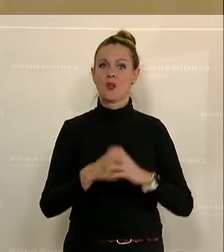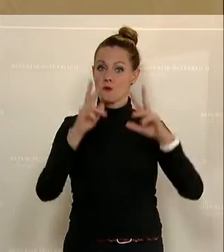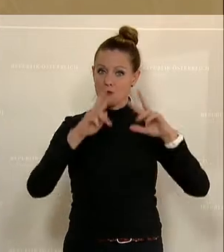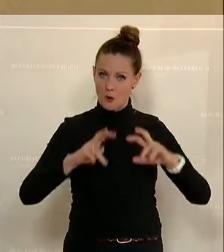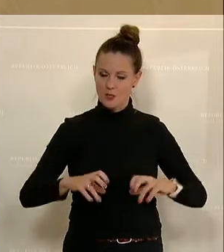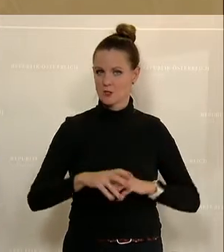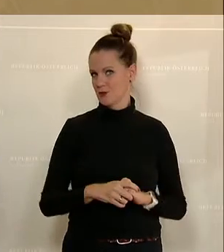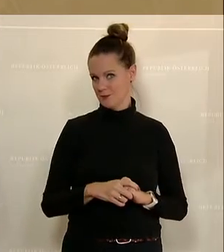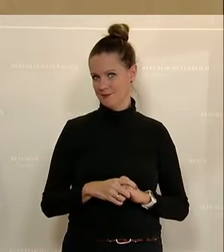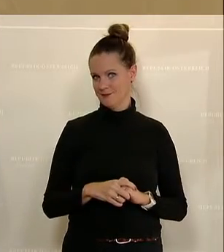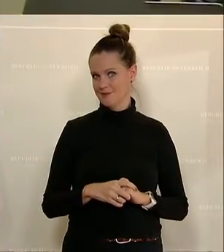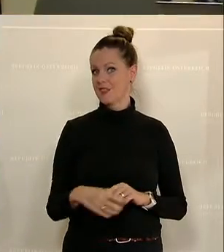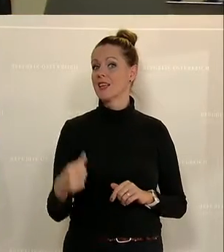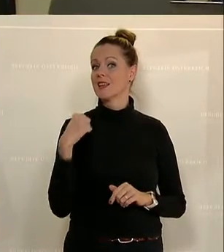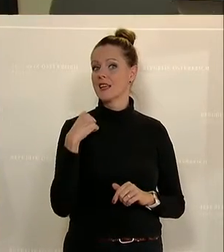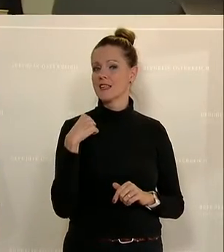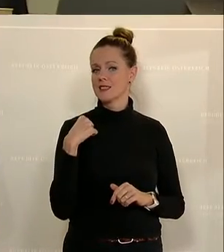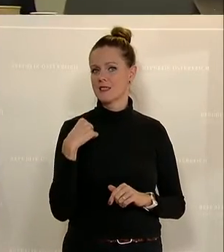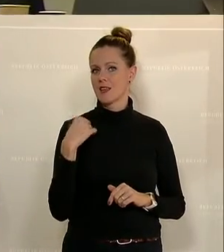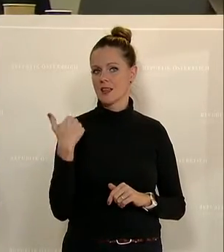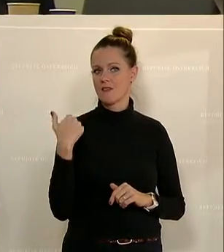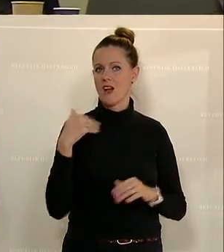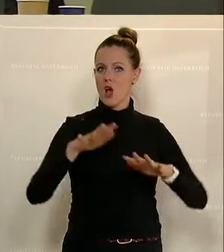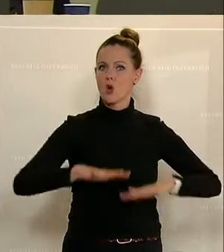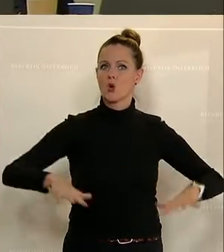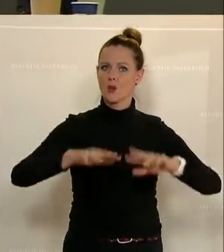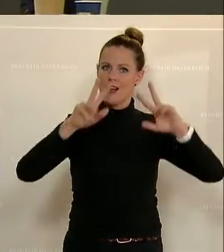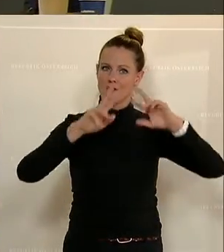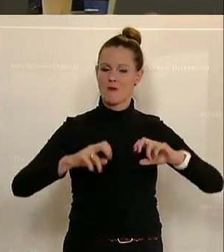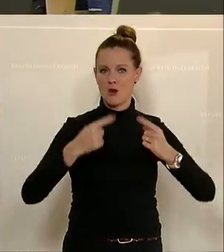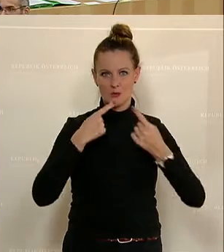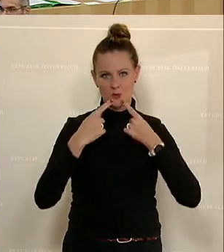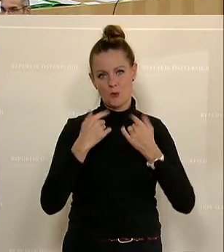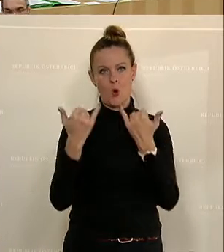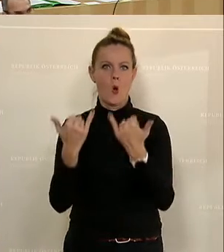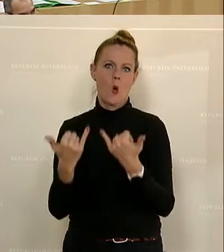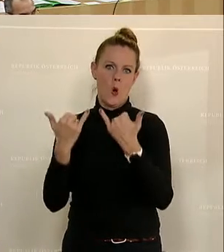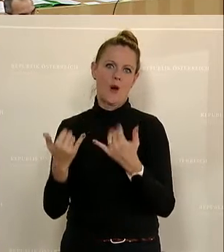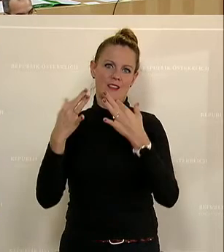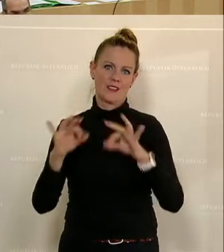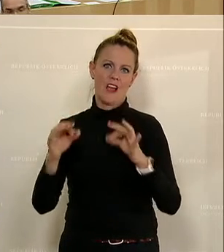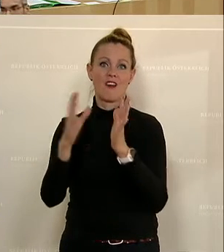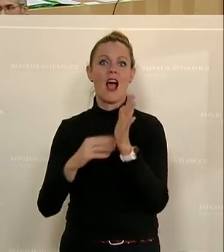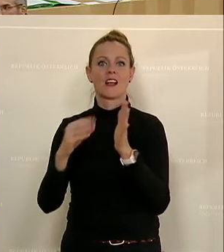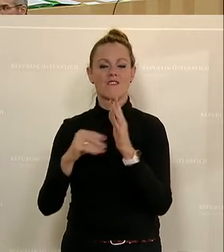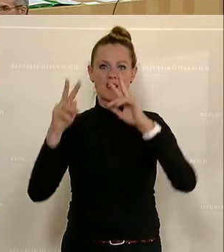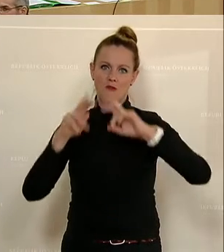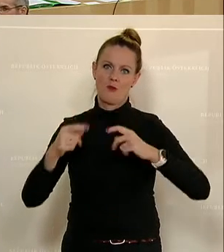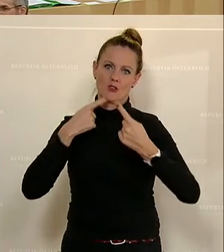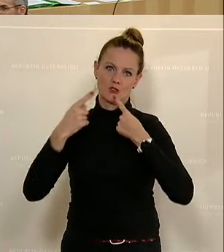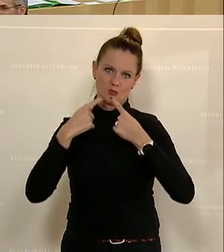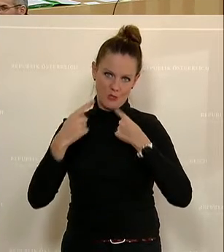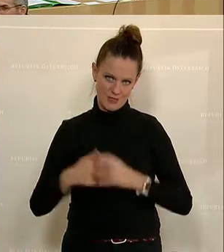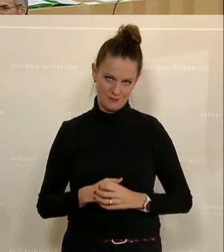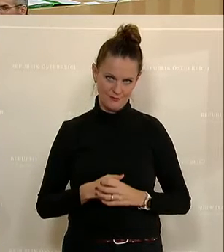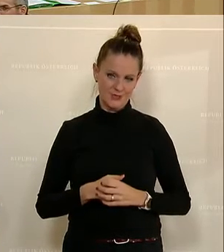haben wir die Grundlagenforschung besprochen. Heute darf ich über die angewandte Forschung sprechen. Also